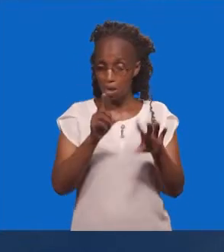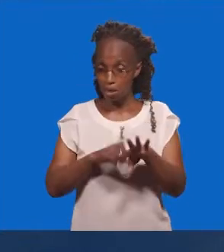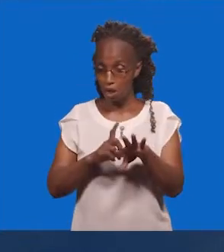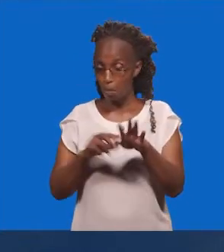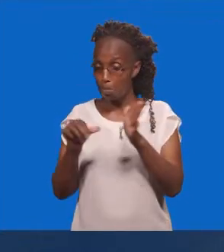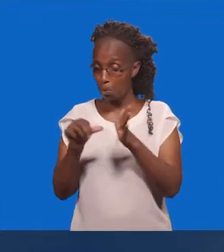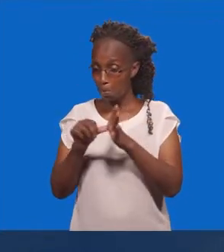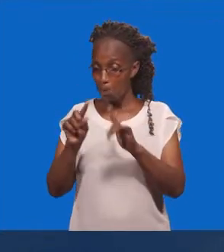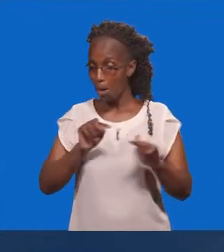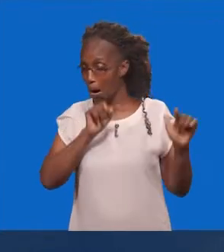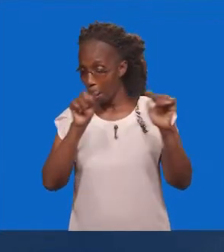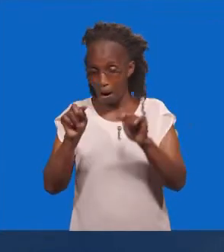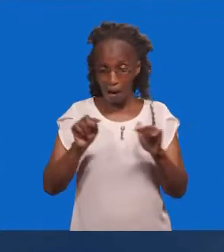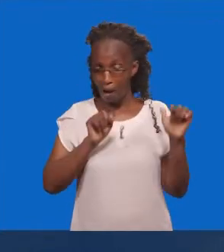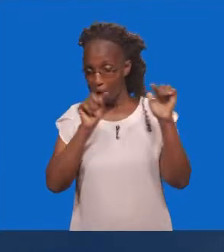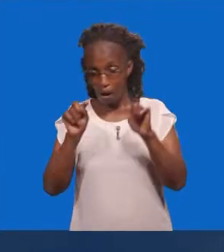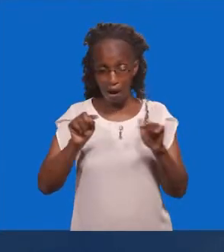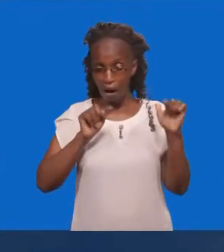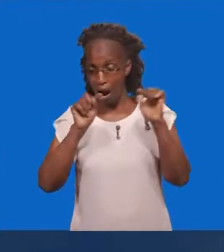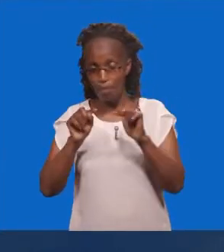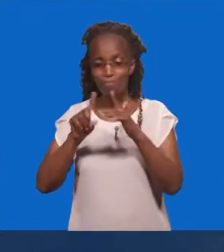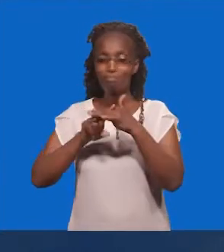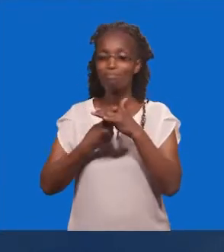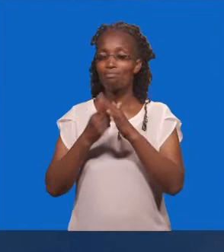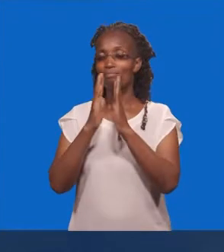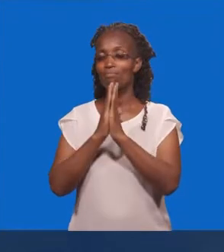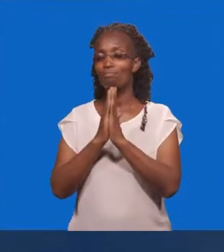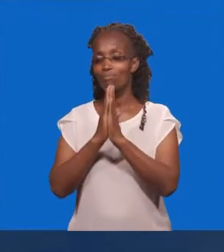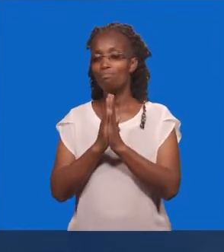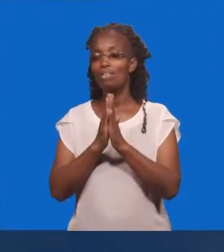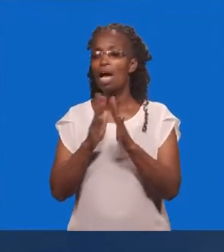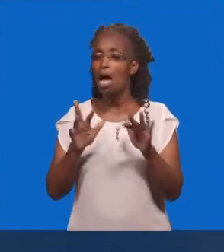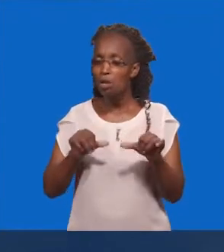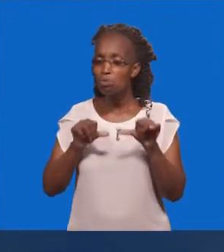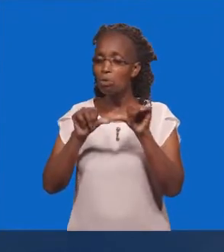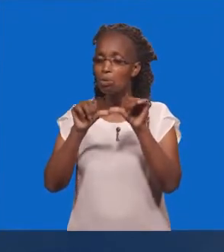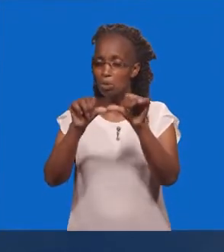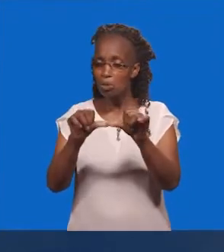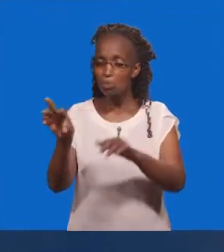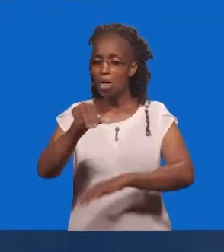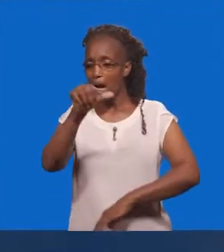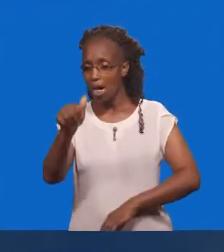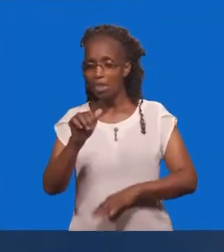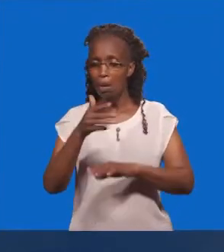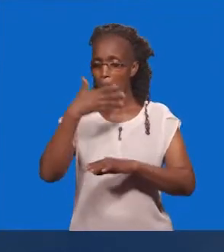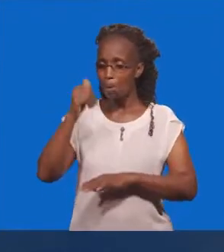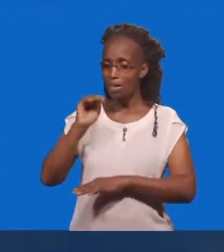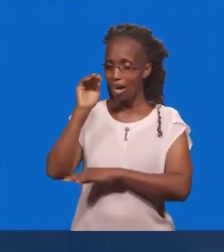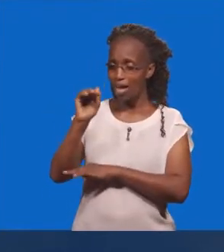Kupatana Na Changamoto Ndiyo Unaanza Maombi Ama Tena Tukiendelea Kuna Kingina Taka Unjiulize